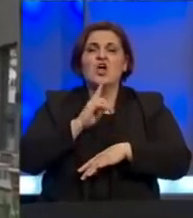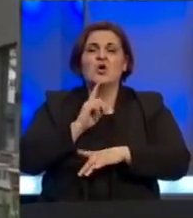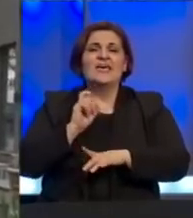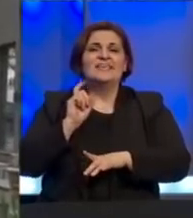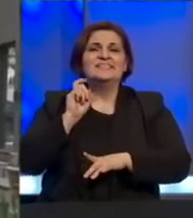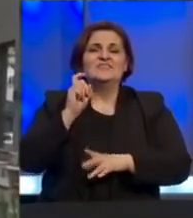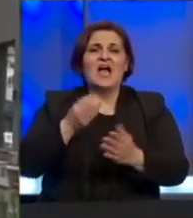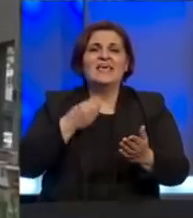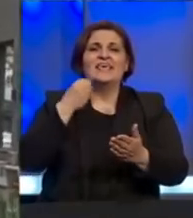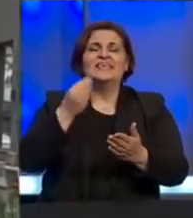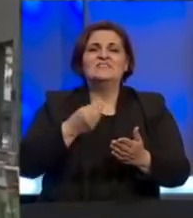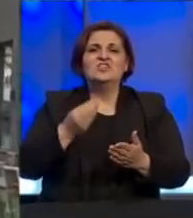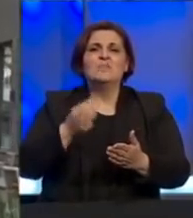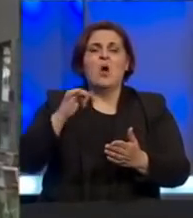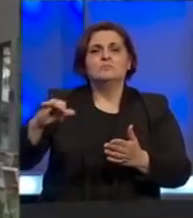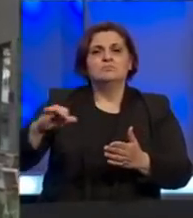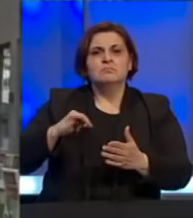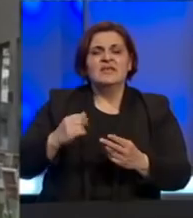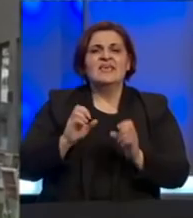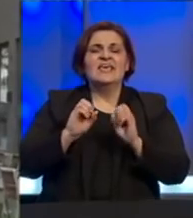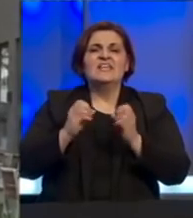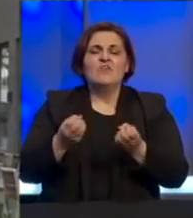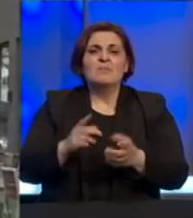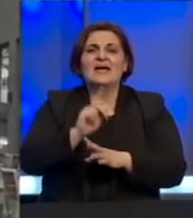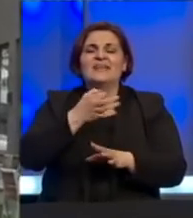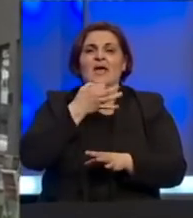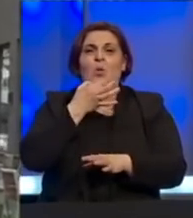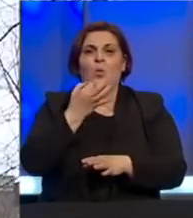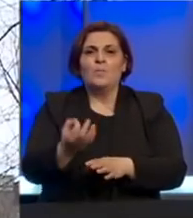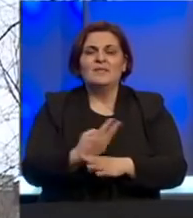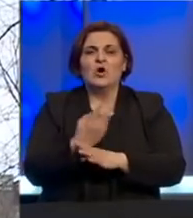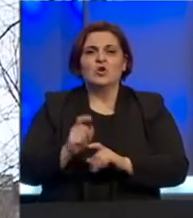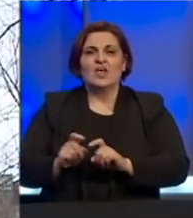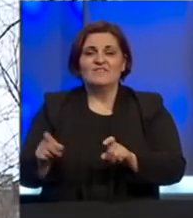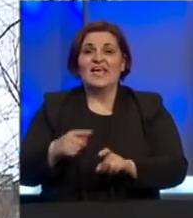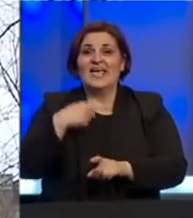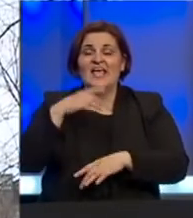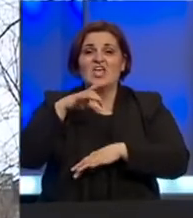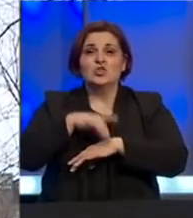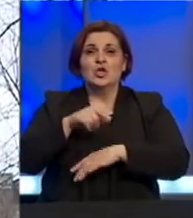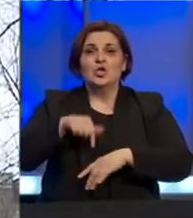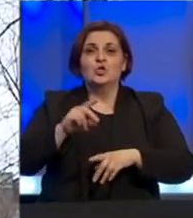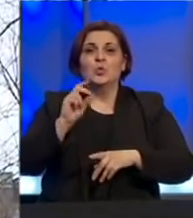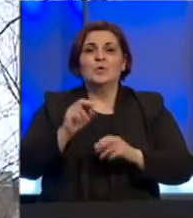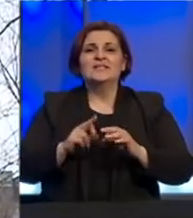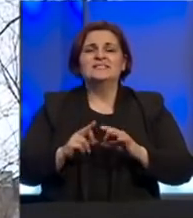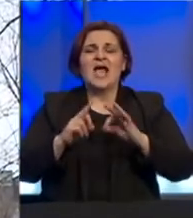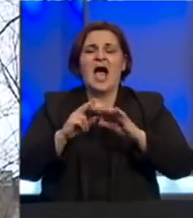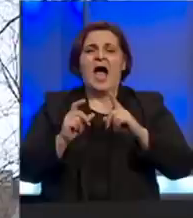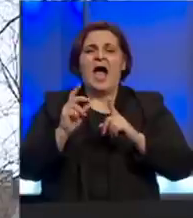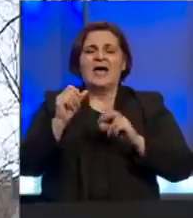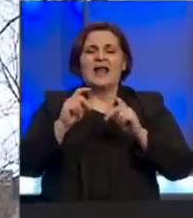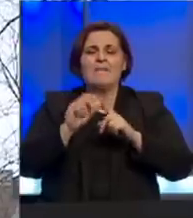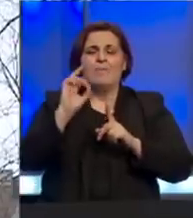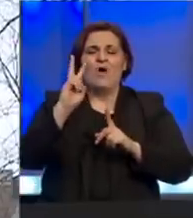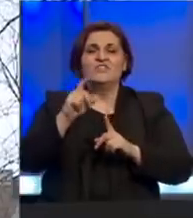svakodnevno izvješćivao o aktualnim informacijama kada je u pitanju COVID-19. Riječ je o doktoru Jurici Arapoviću, no detaljnije